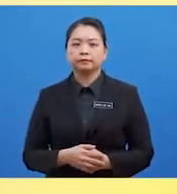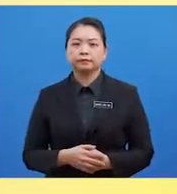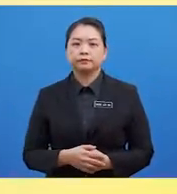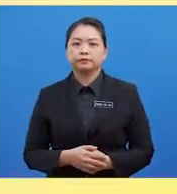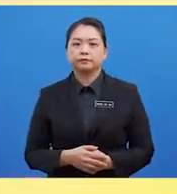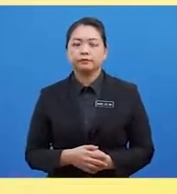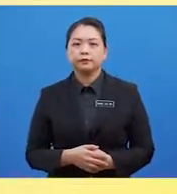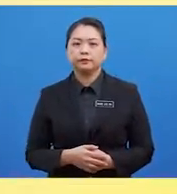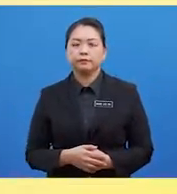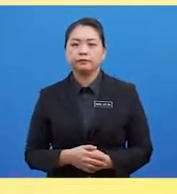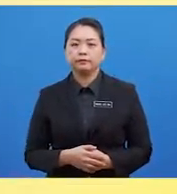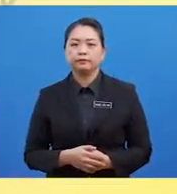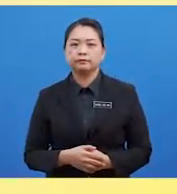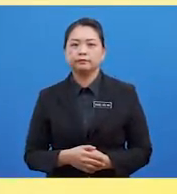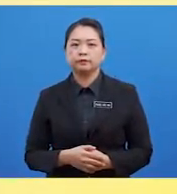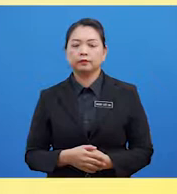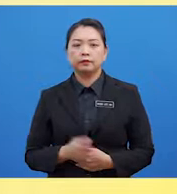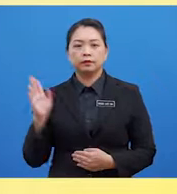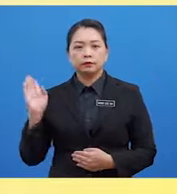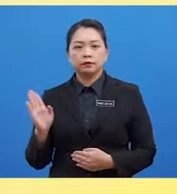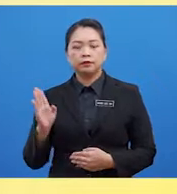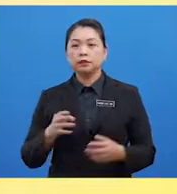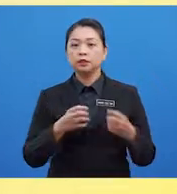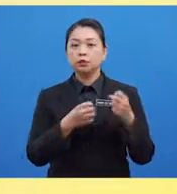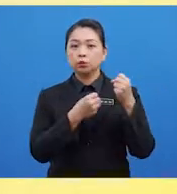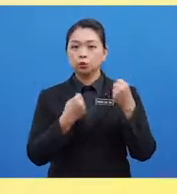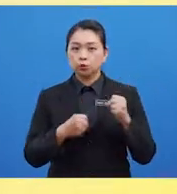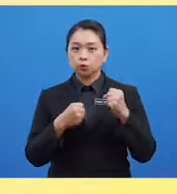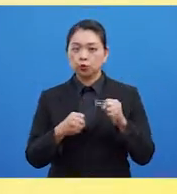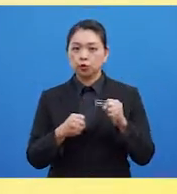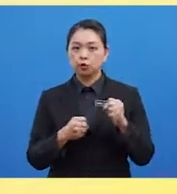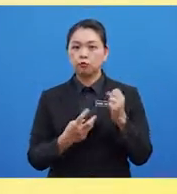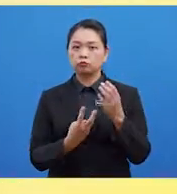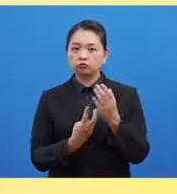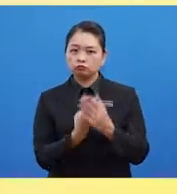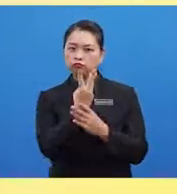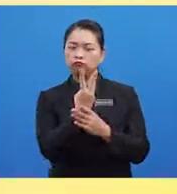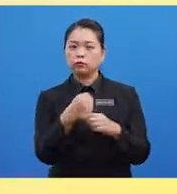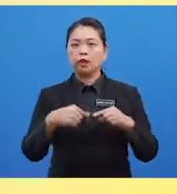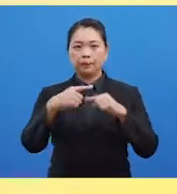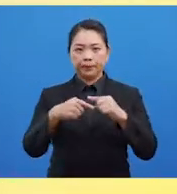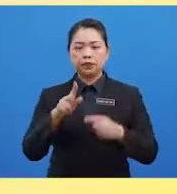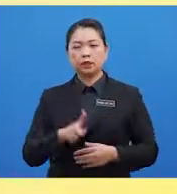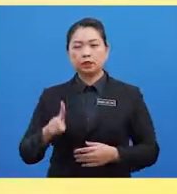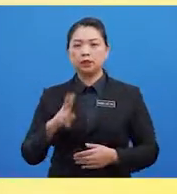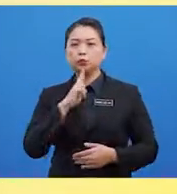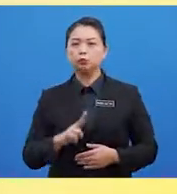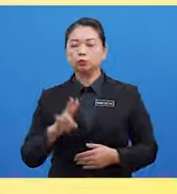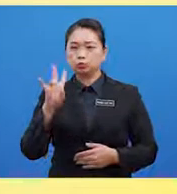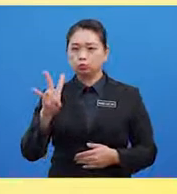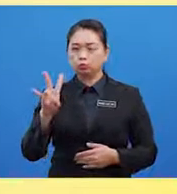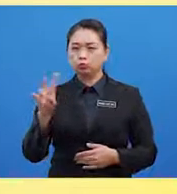Spesifik Fasa Kemahiran Sukan Yang Spots Skill Yang Wujud Apabila Kanak-kanak